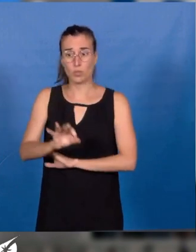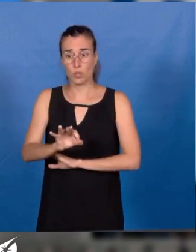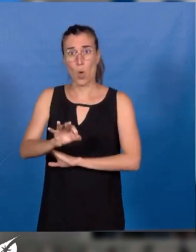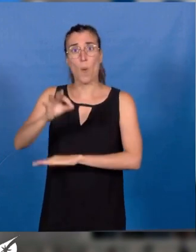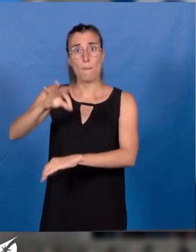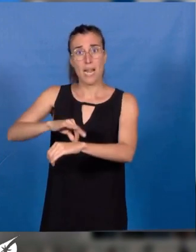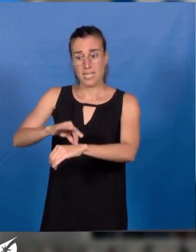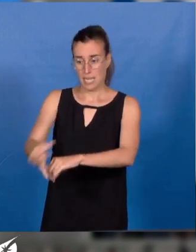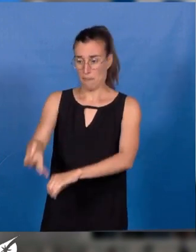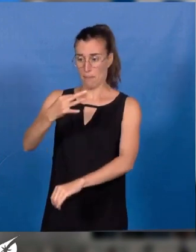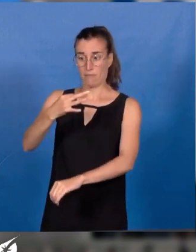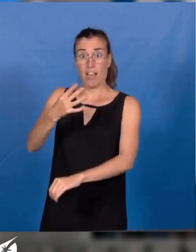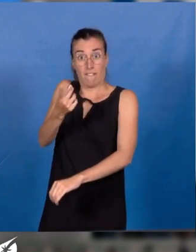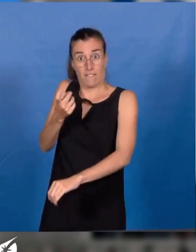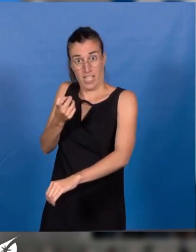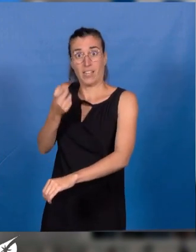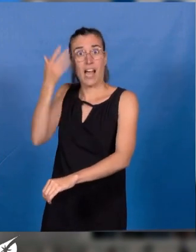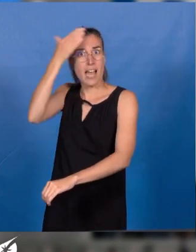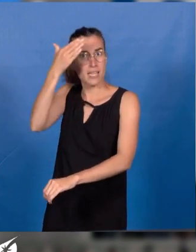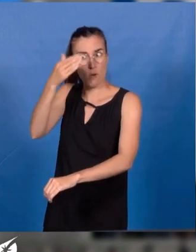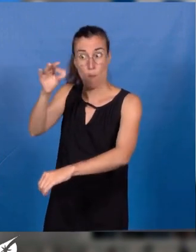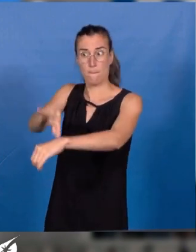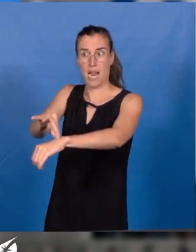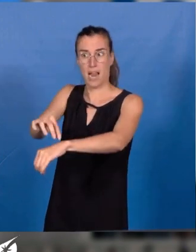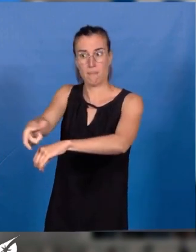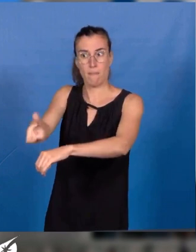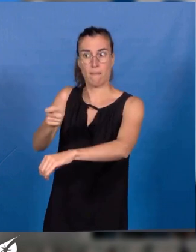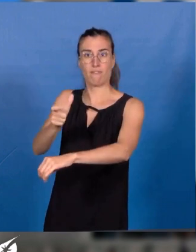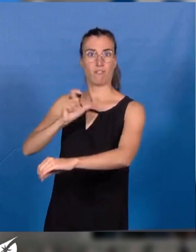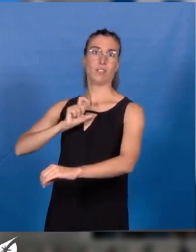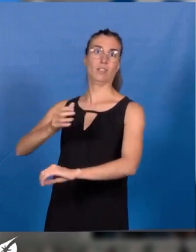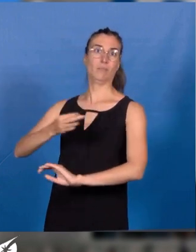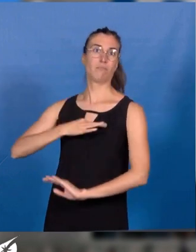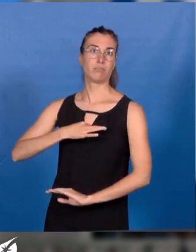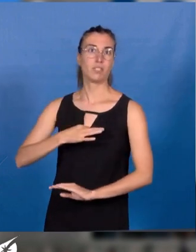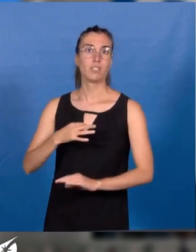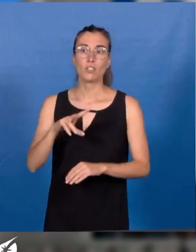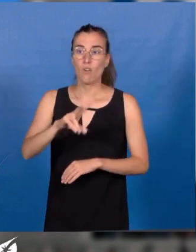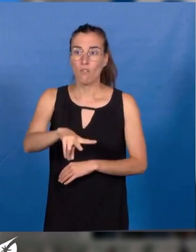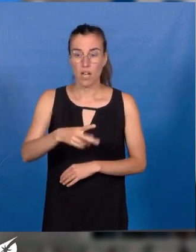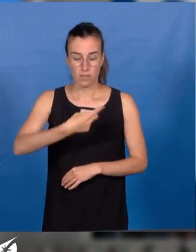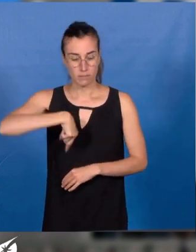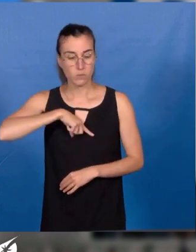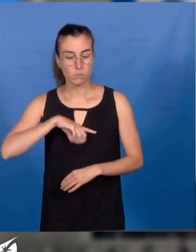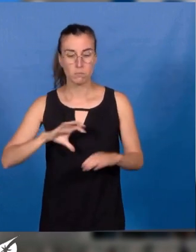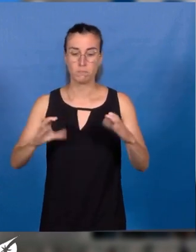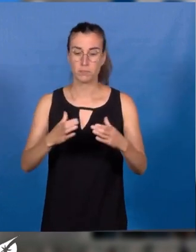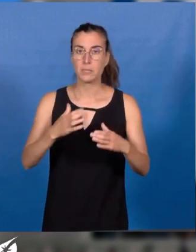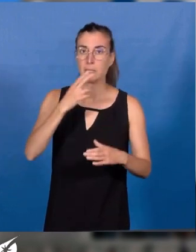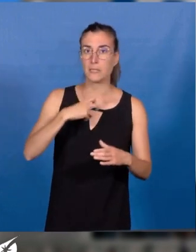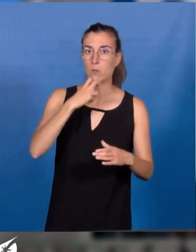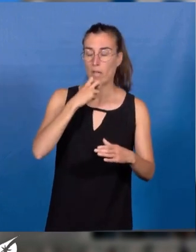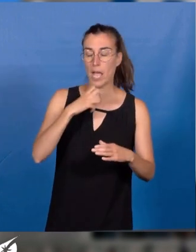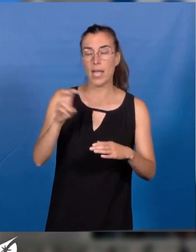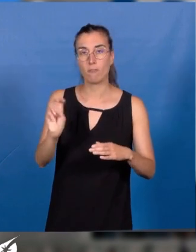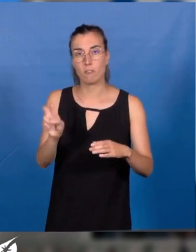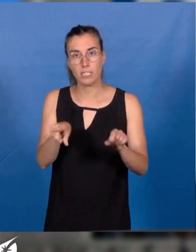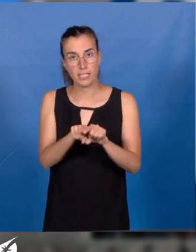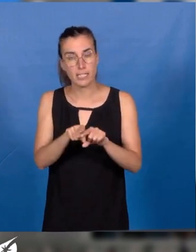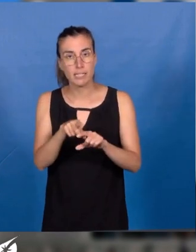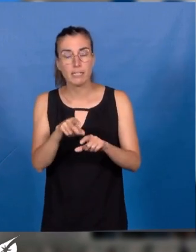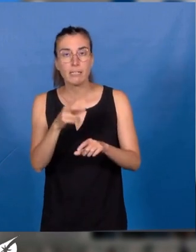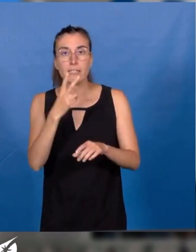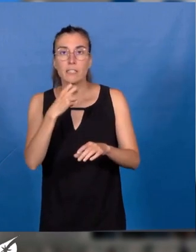Voilà, ceci dit, Madame la Présidente, chers collègues, vous pouvez compter sur la détermination des élus écologistes et citoyens pour donner les meilleures chances de succès à cette nouvelle